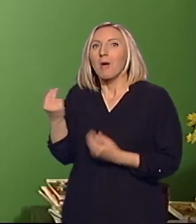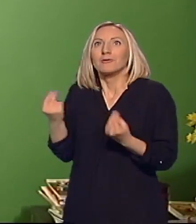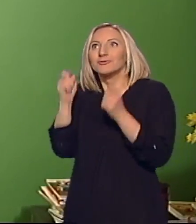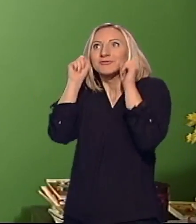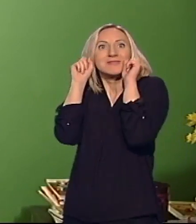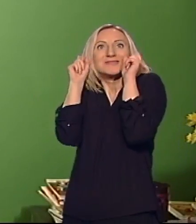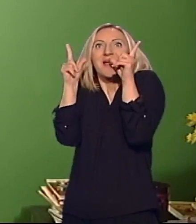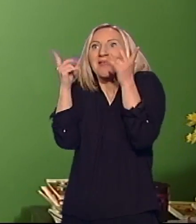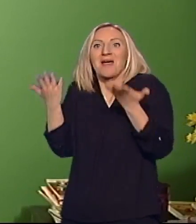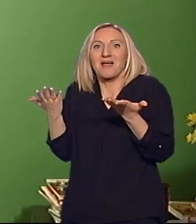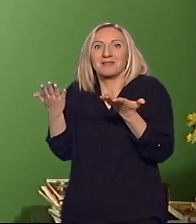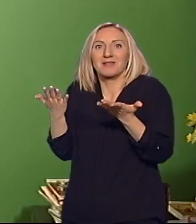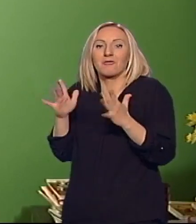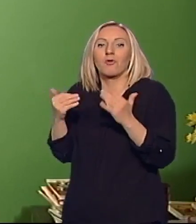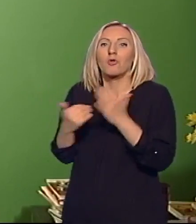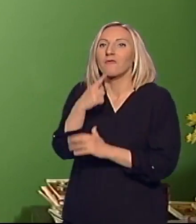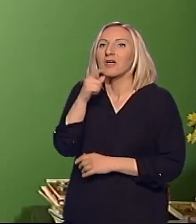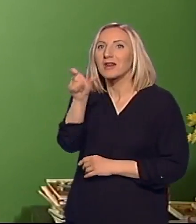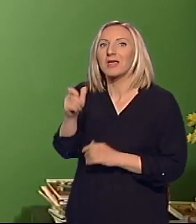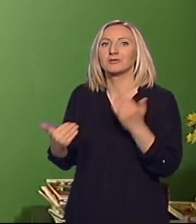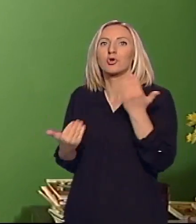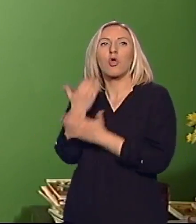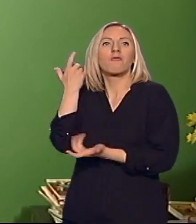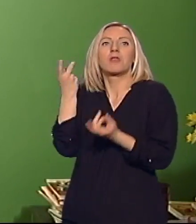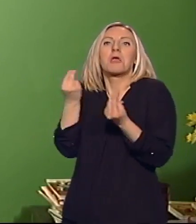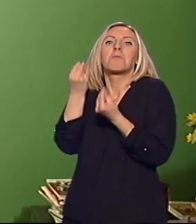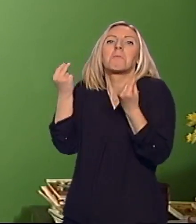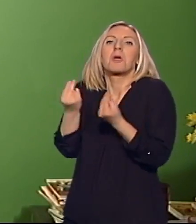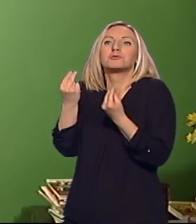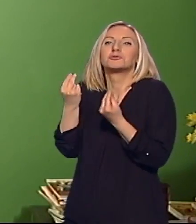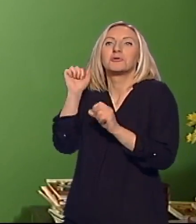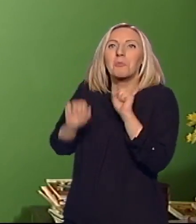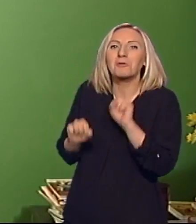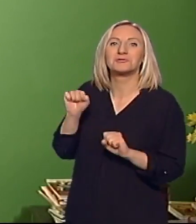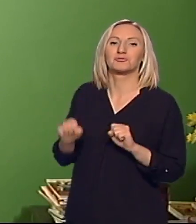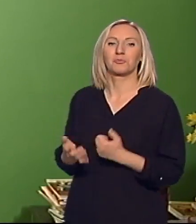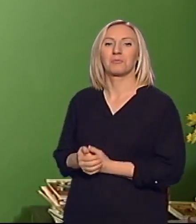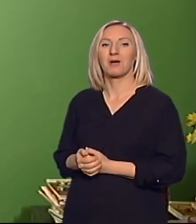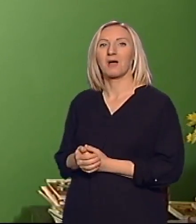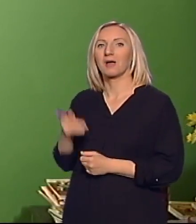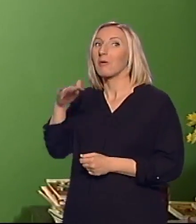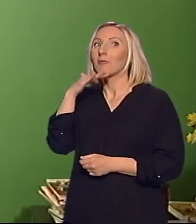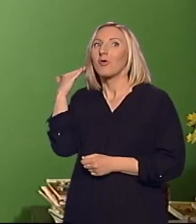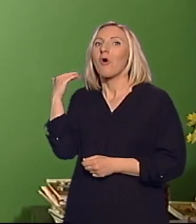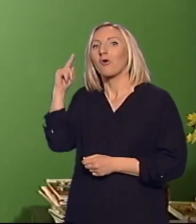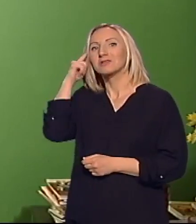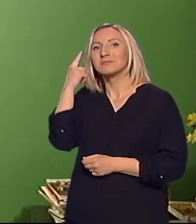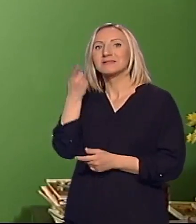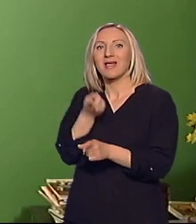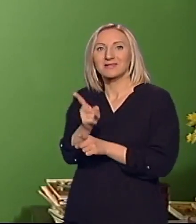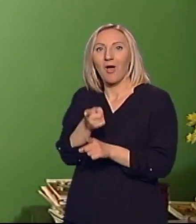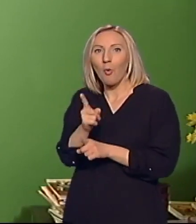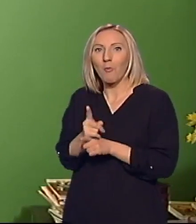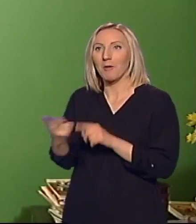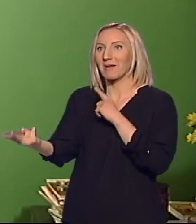iznenadi nečim novim. Da li je to neka nova reč ili neki novi postupak ili on negdje ima i smisla za humor, pa nešto kad nas prevari, pa se